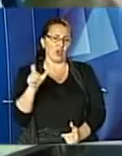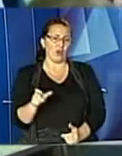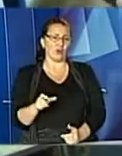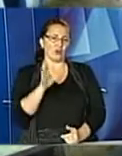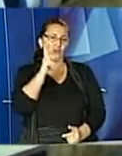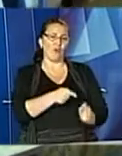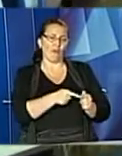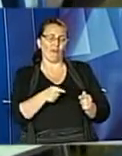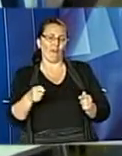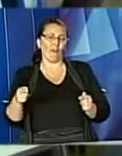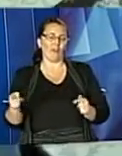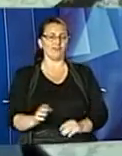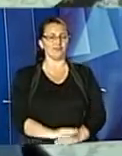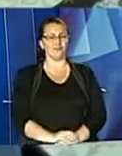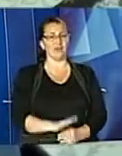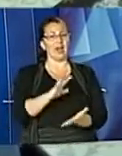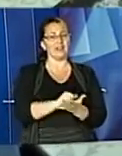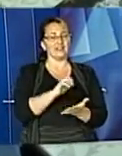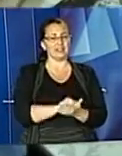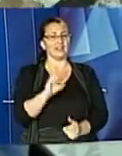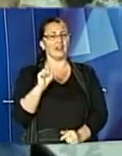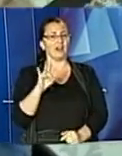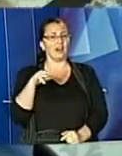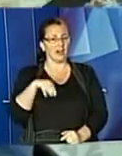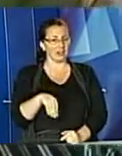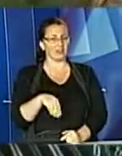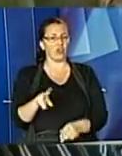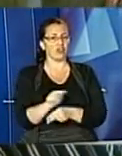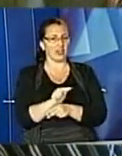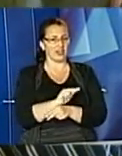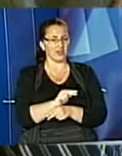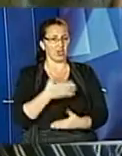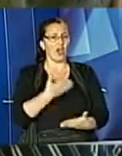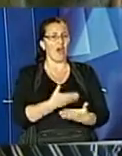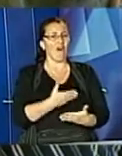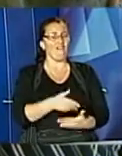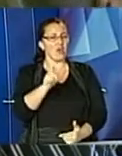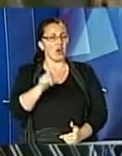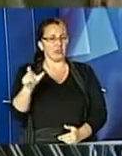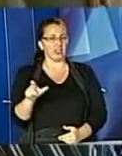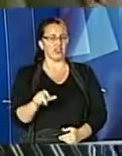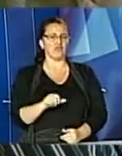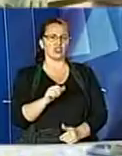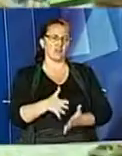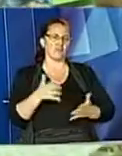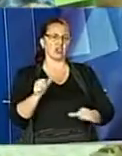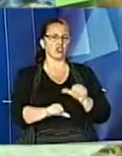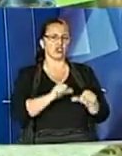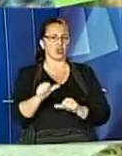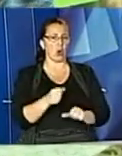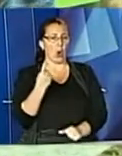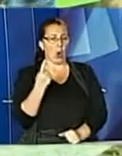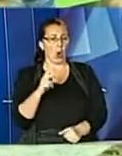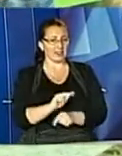Заняття із арт-терапії для стареньких самотніх людей волонтери проводять вже більше року. Один сеанс триває майже годину. Традиційно